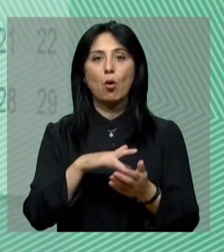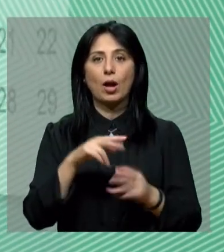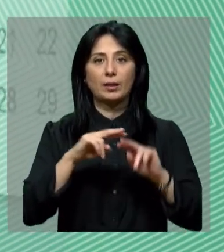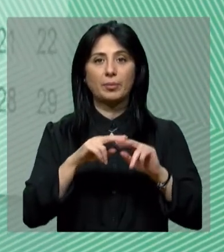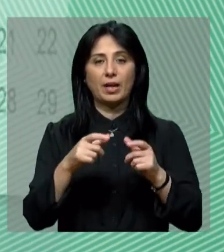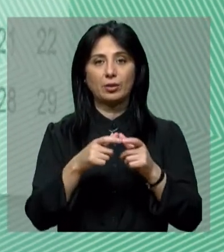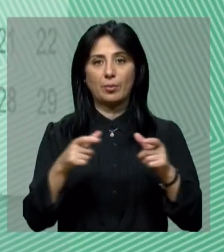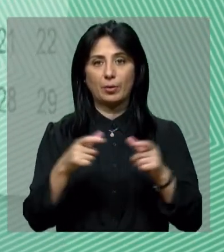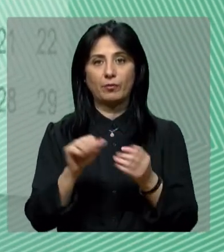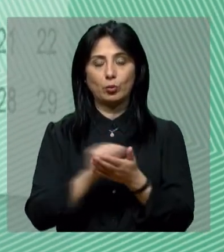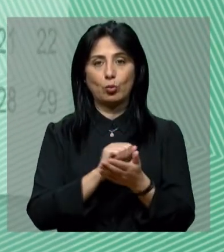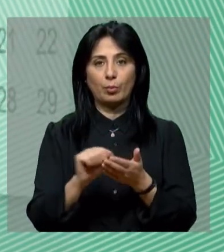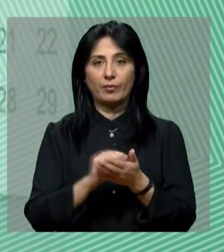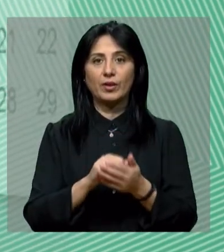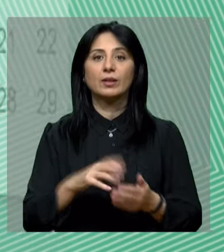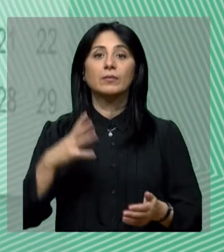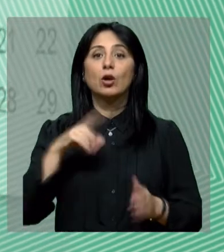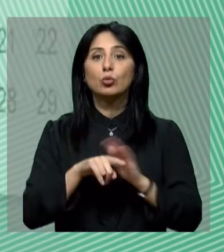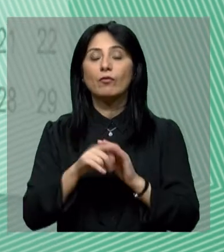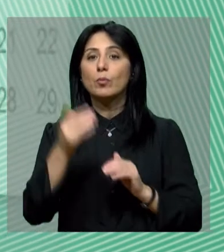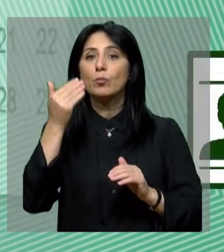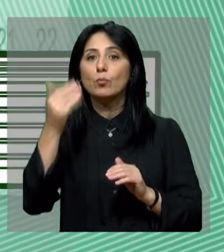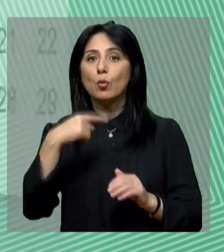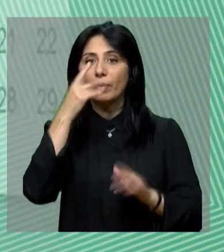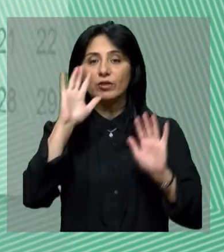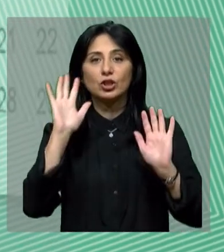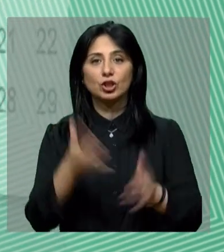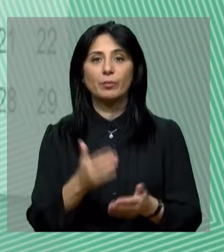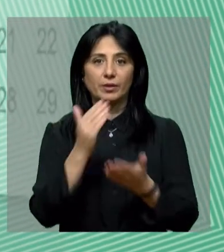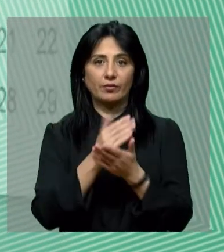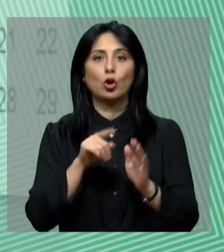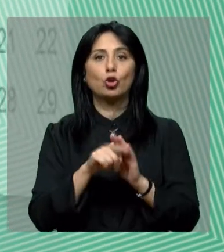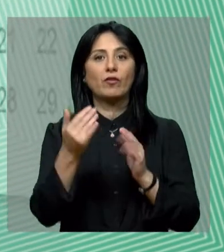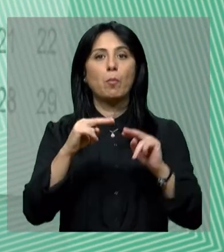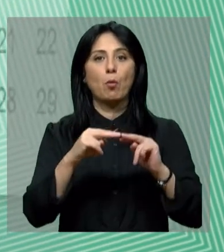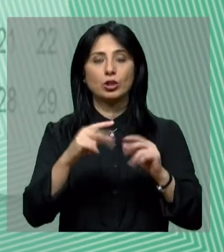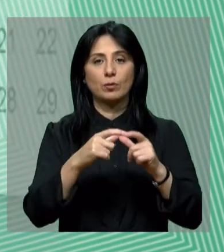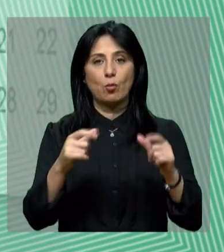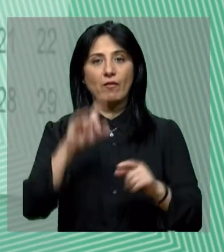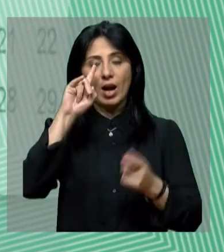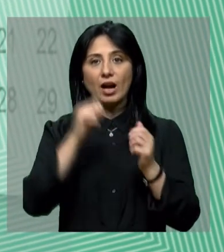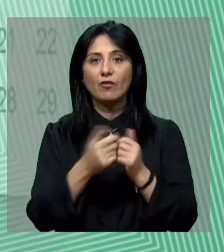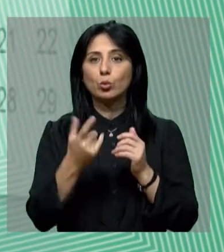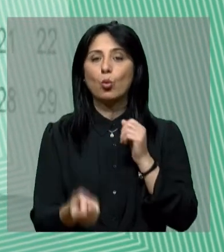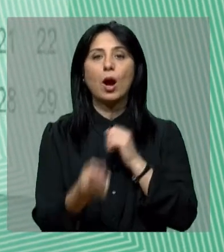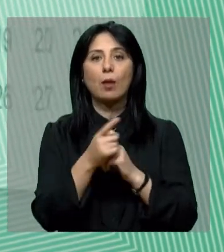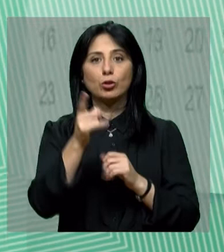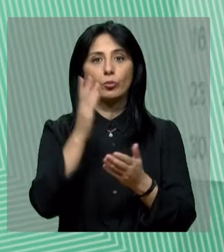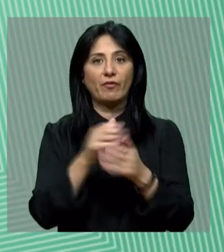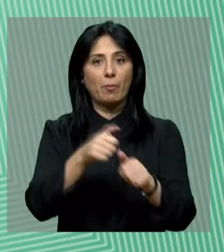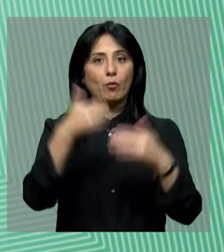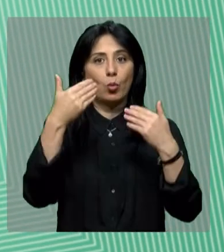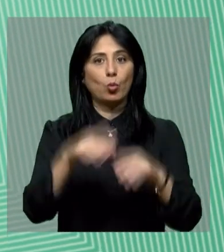կաղակացու անձը հաստատող պաստաթուղթ։ Ստիպված տեղապոխված անձած դեպքում նաև պախստականի վկայական։ Հիշեք, որ եթե ձեզ մոտ հայտնաբերվի